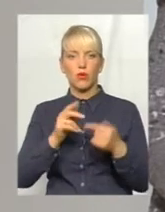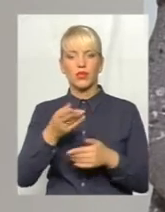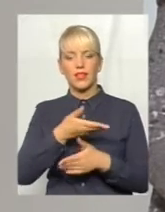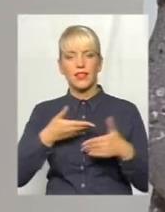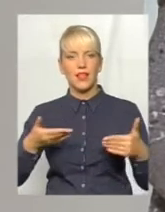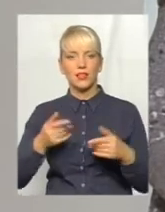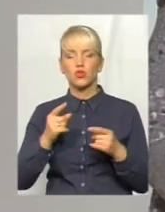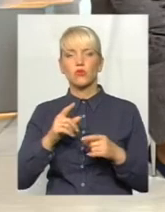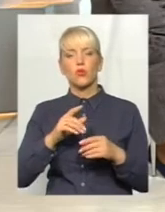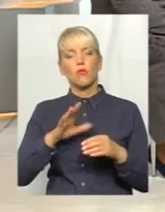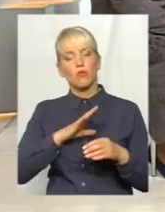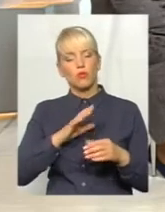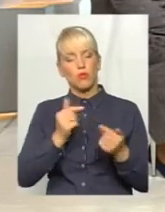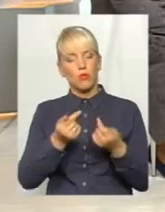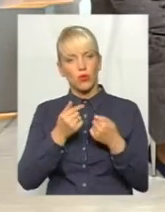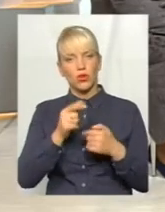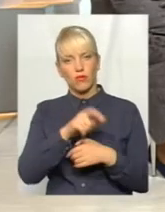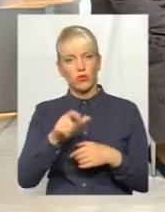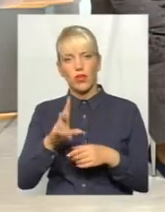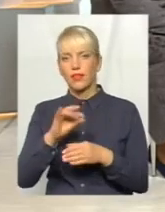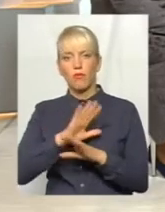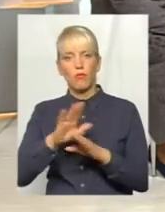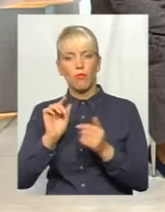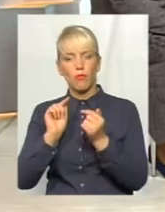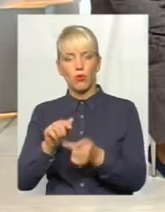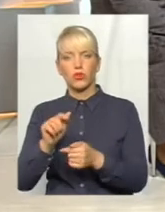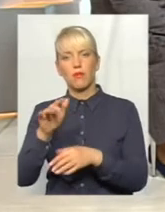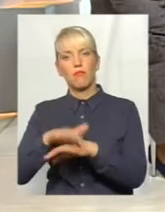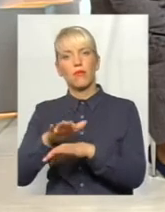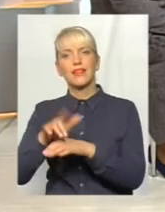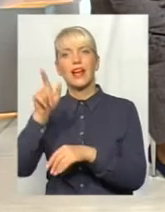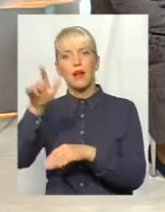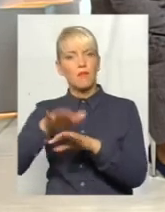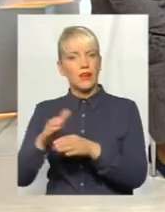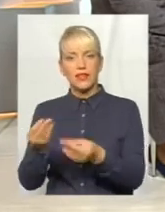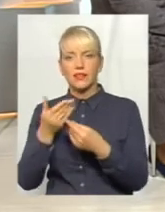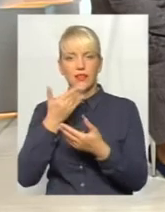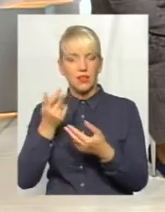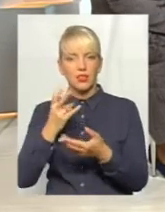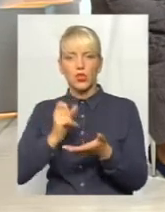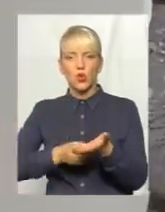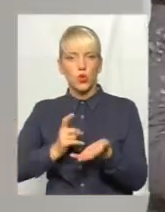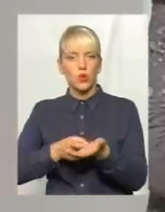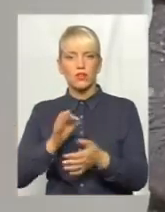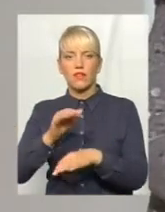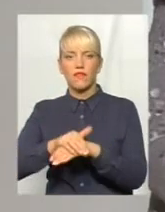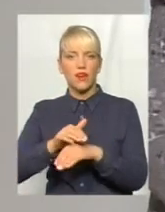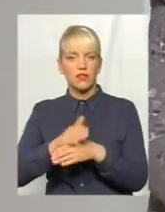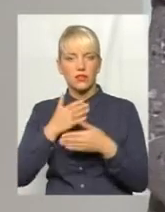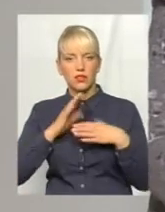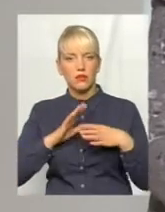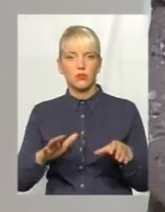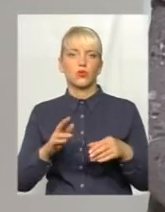а не проти банку, де не було доказів від банку в судовій справі, де не було ніяких фактів, доведених